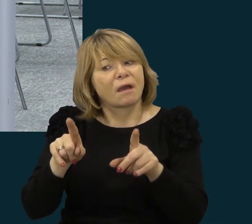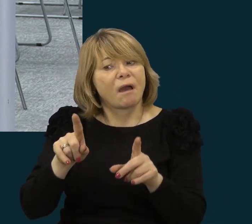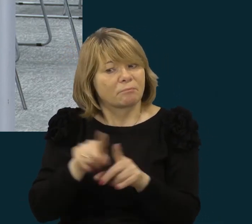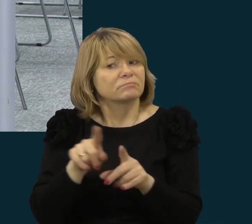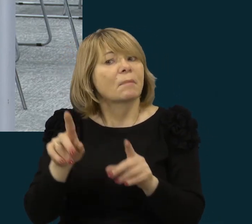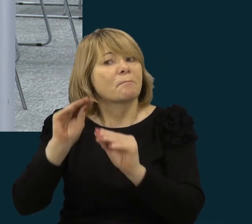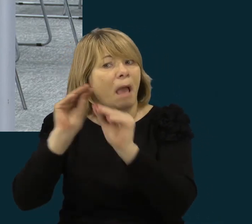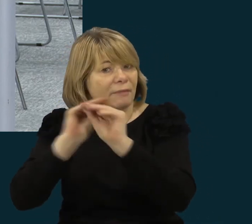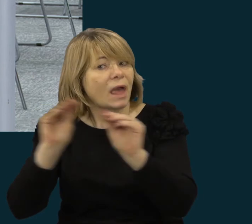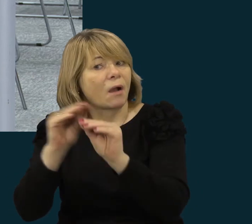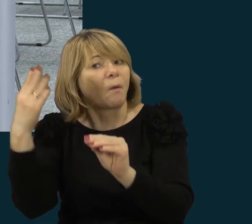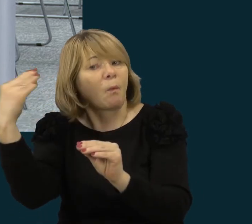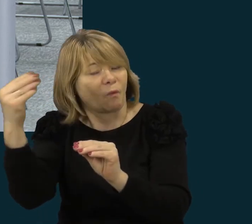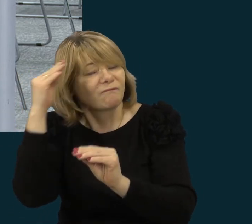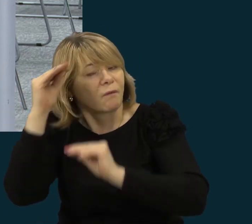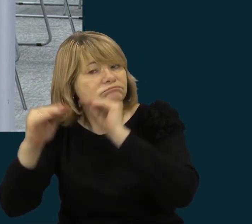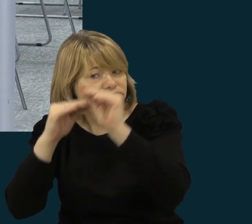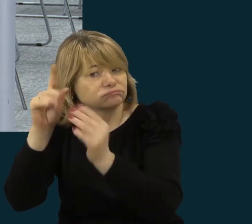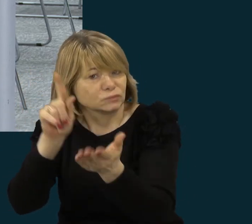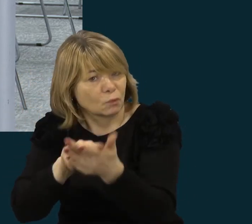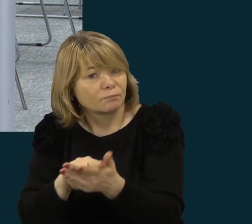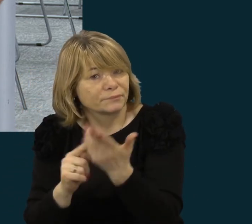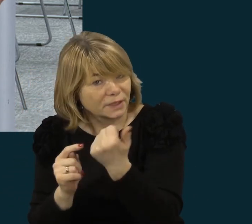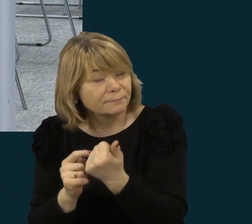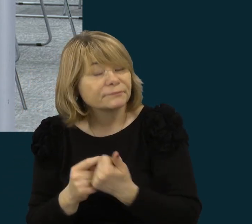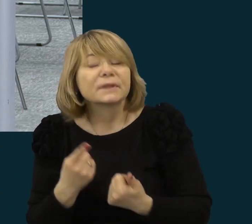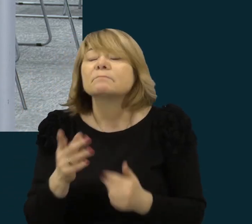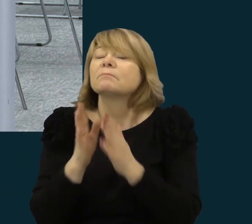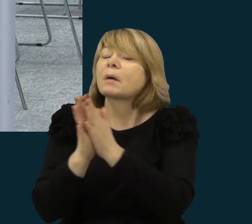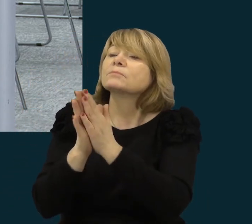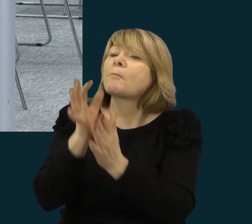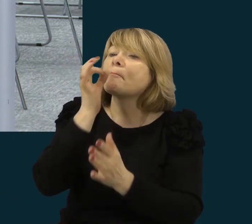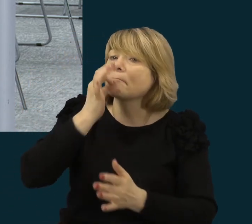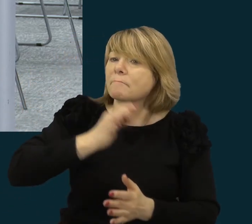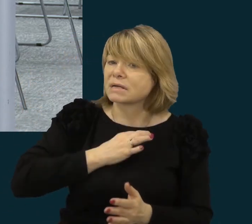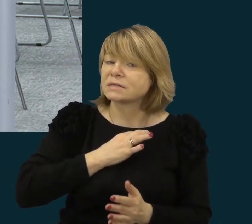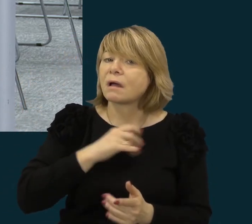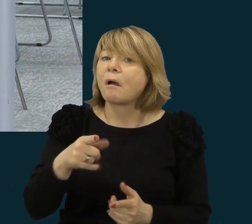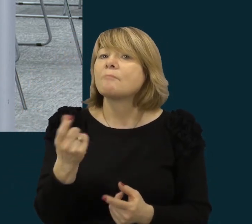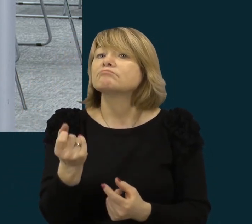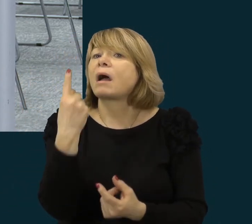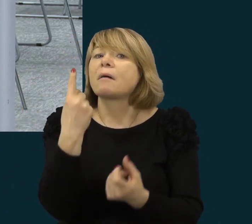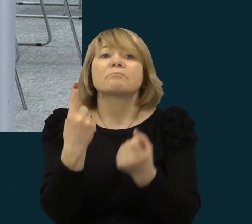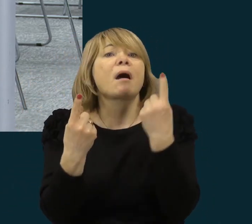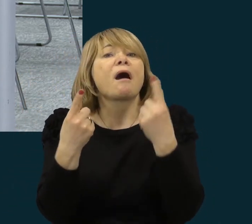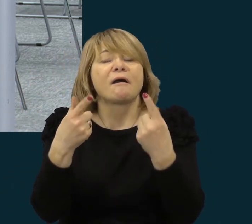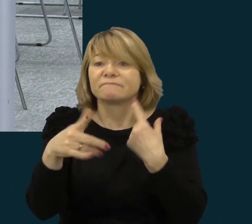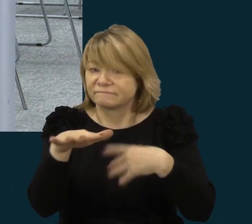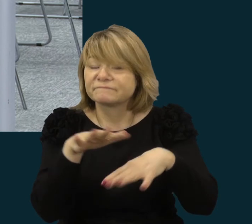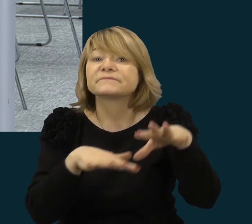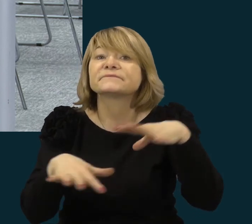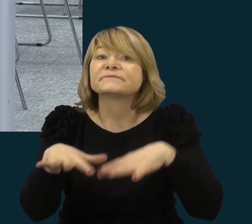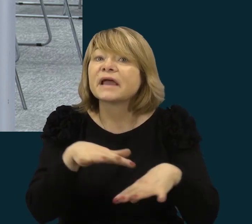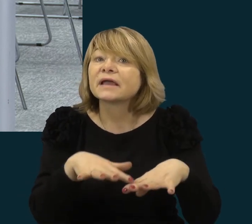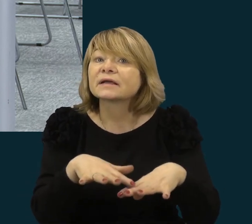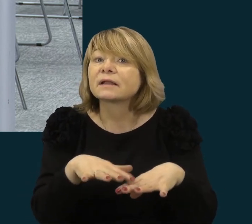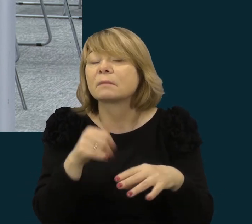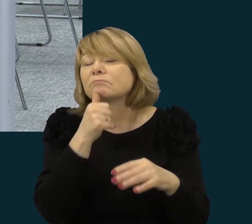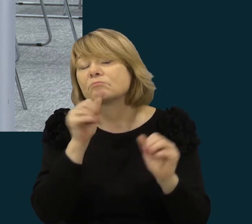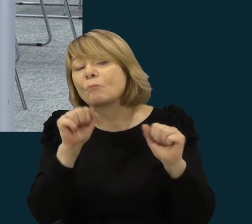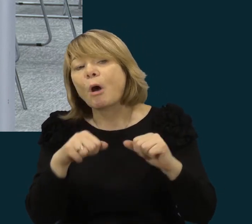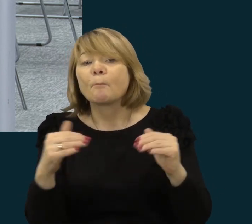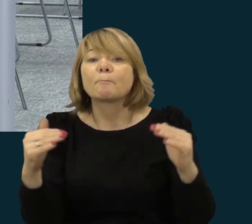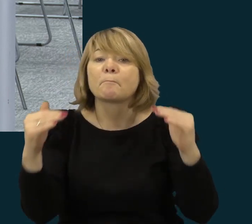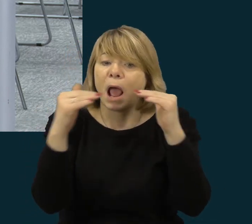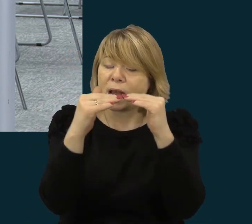kūrybiškumo, ir, sakykit, susidurdamas su tokiomis veiklomis ir palyginus